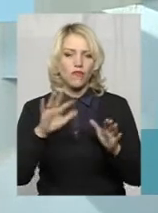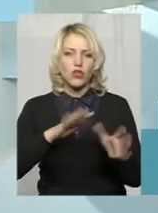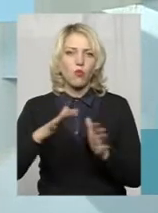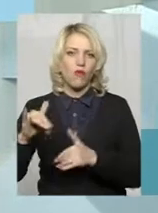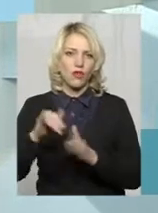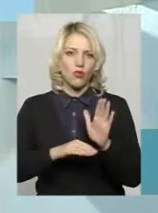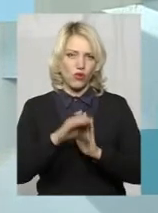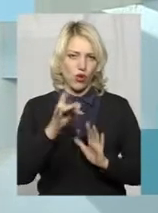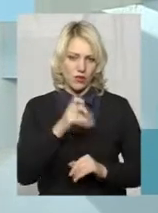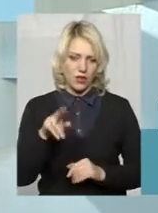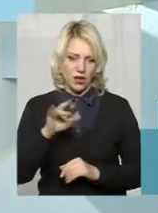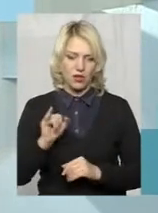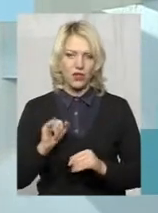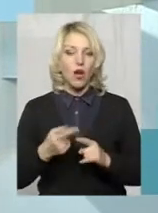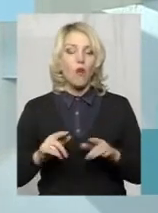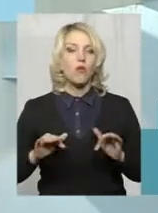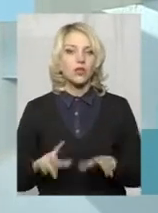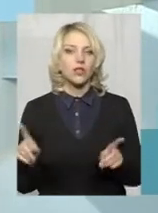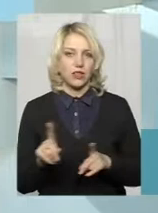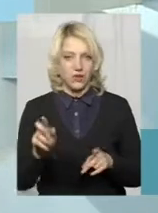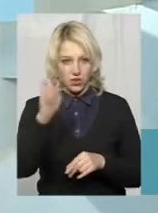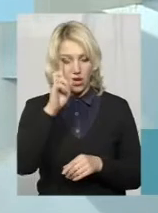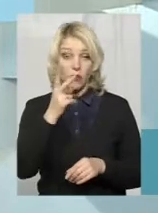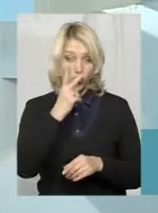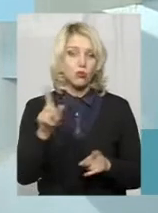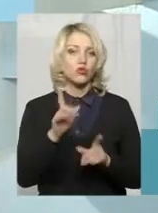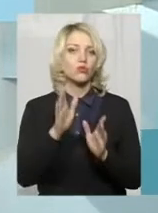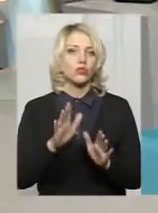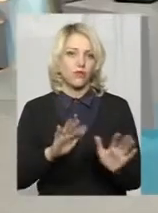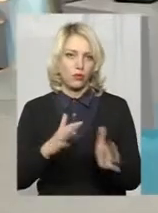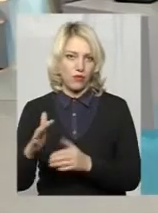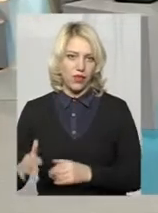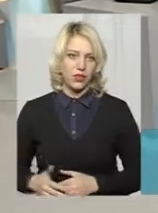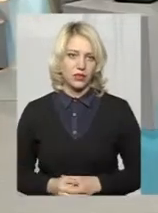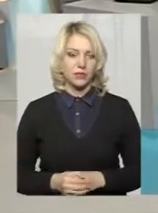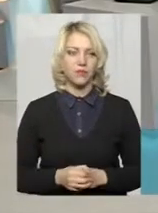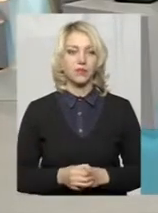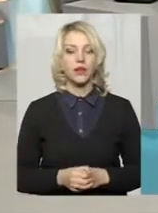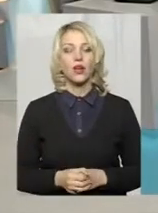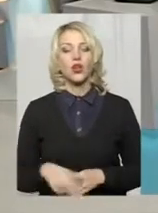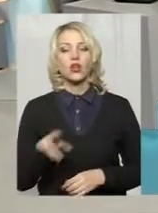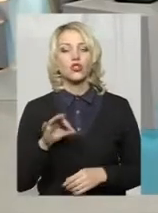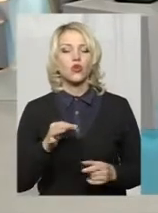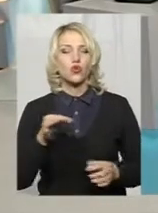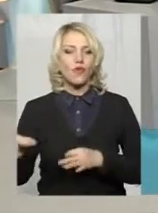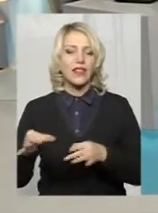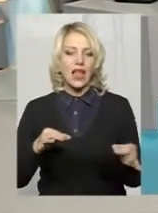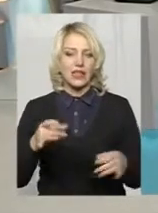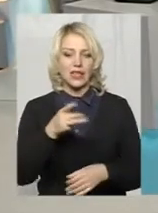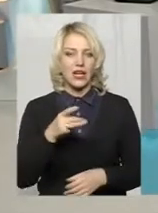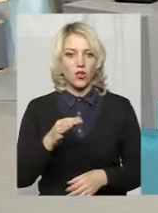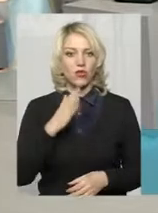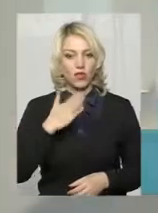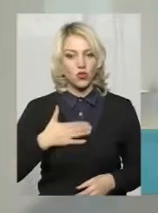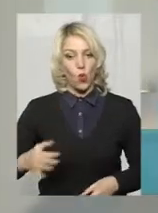події для держави. Ну і подивимося, як будуть розвиватися ці події. На рахунок віддалених районів області, все